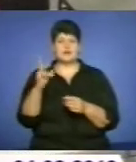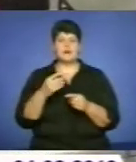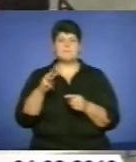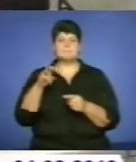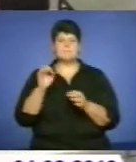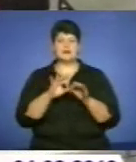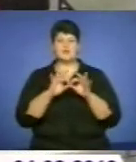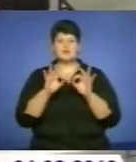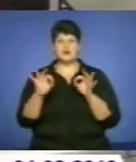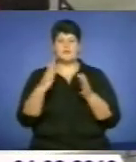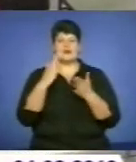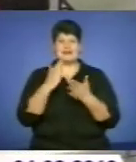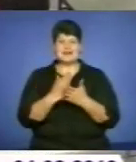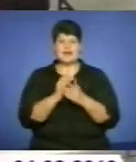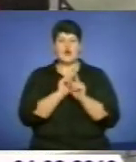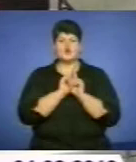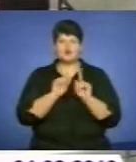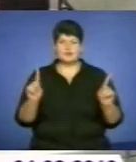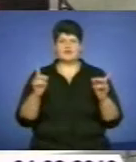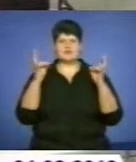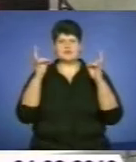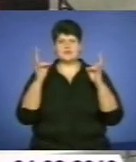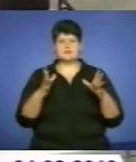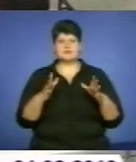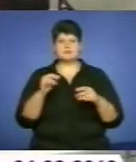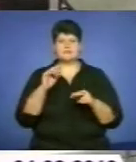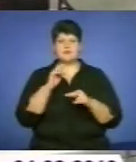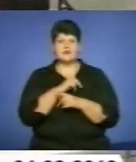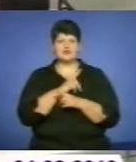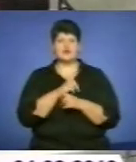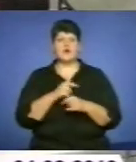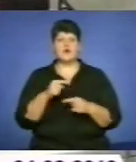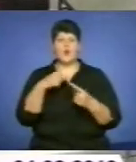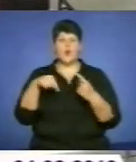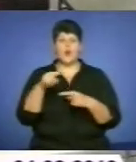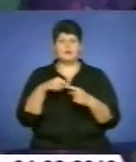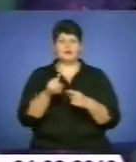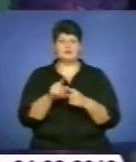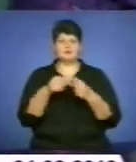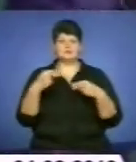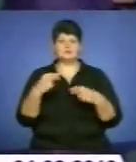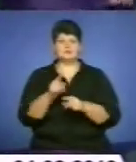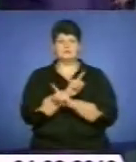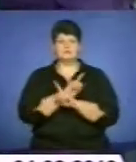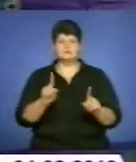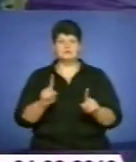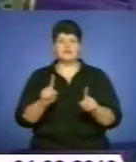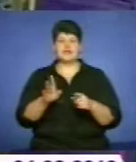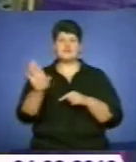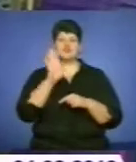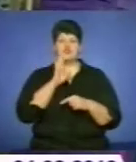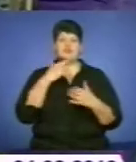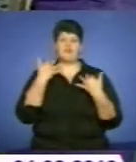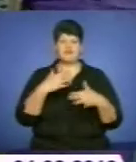є особливо небезпечним наркотичним засобом, обіг якого заборонено. Як з'ясувалося згодом, жінка уже